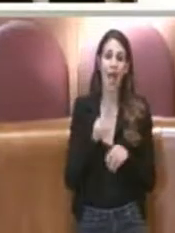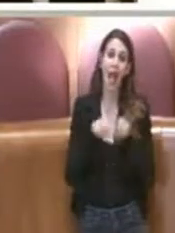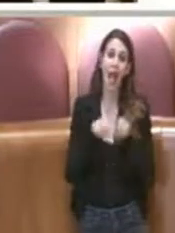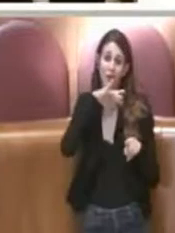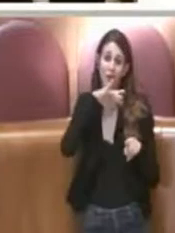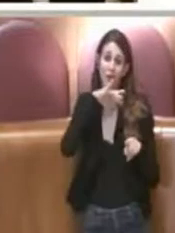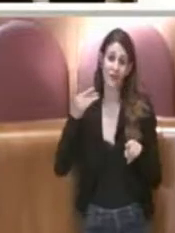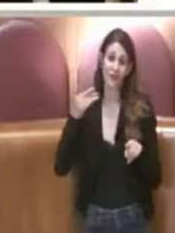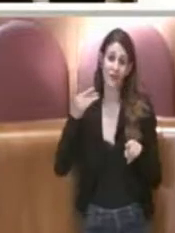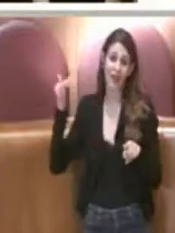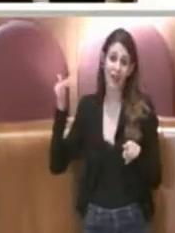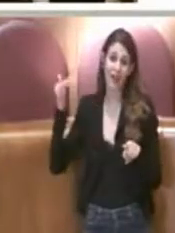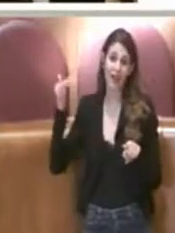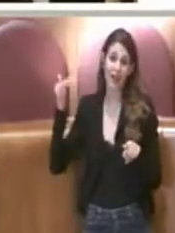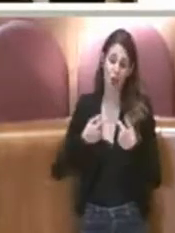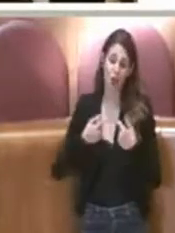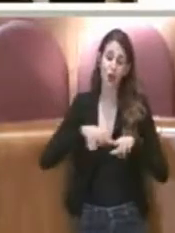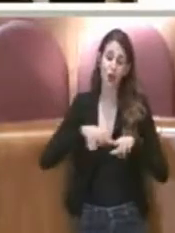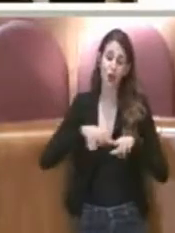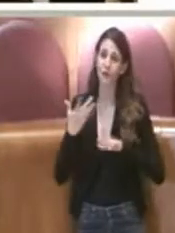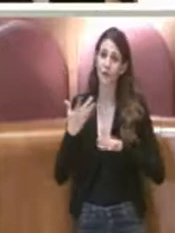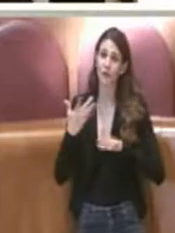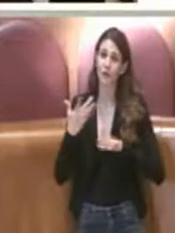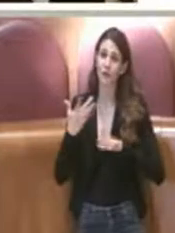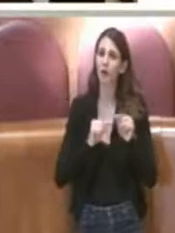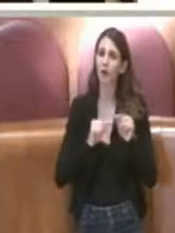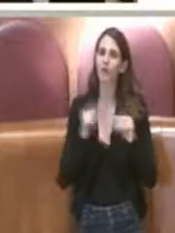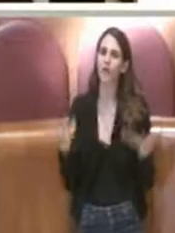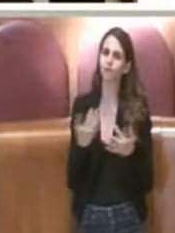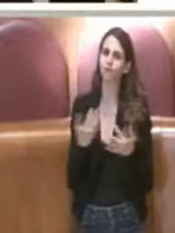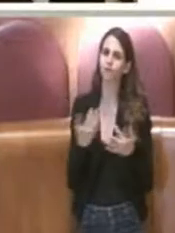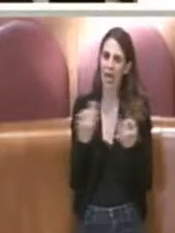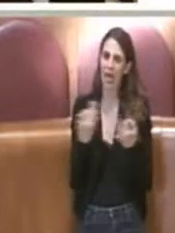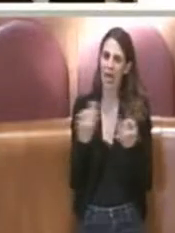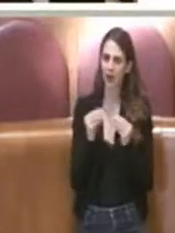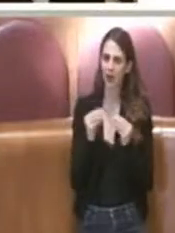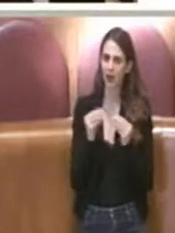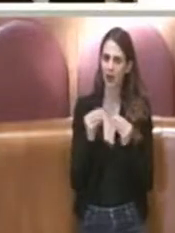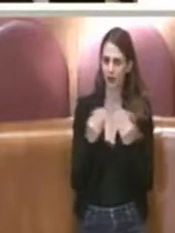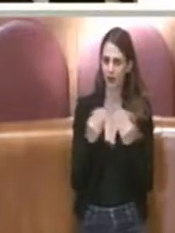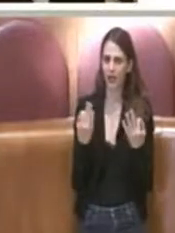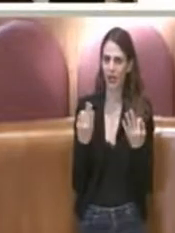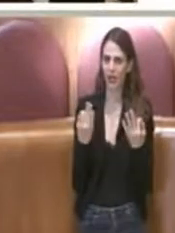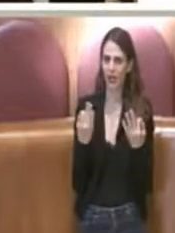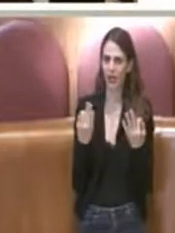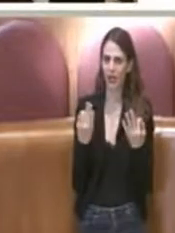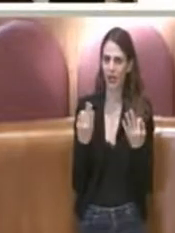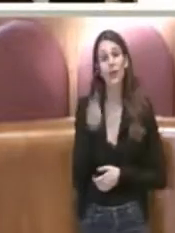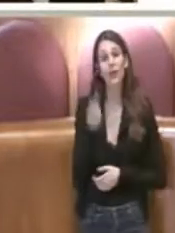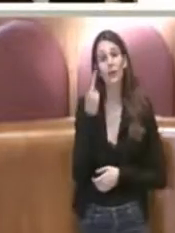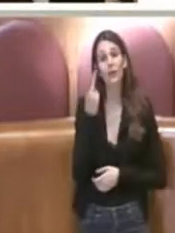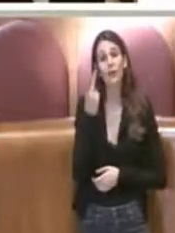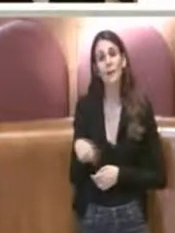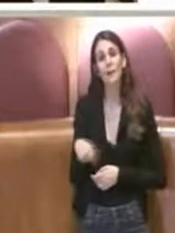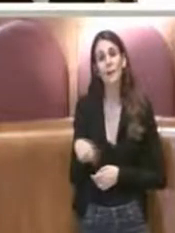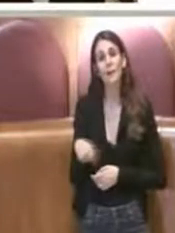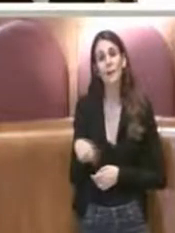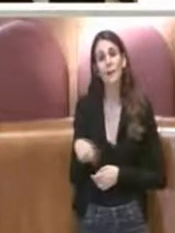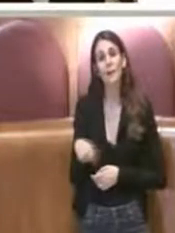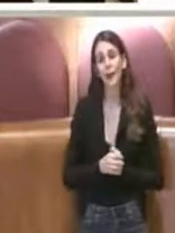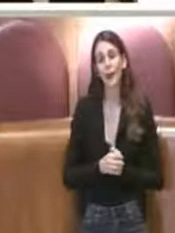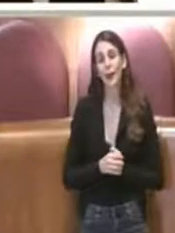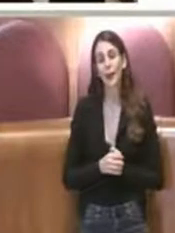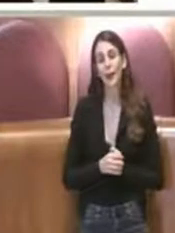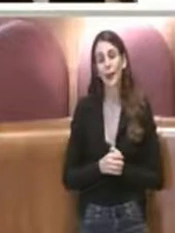buono abbiamo fatto e continuiamo a fare. Sì perché vede, Presidente, solo nella seduta, nell